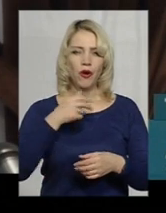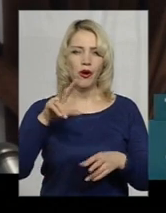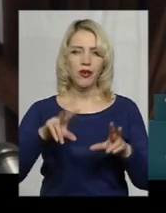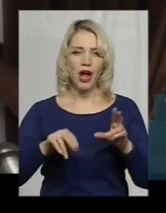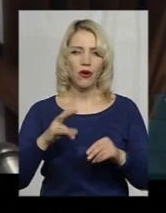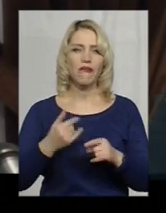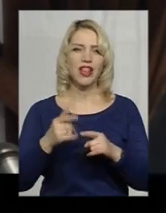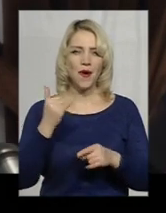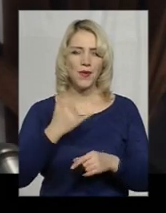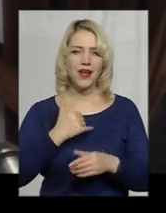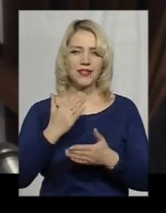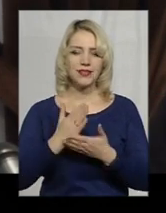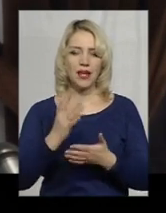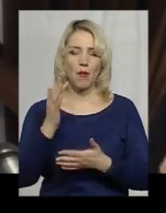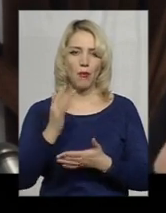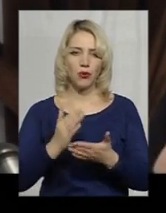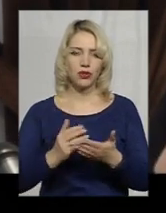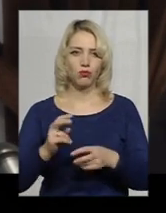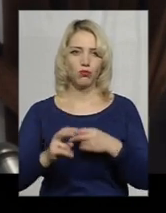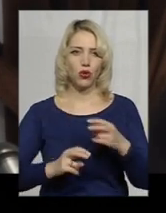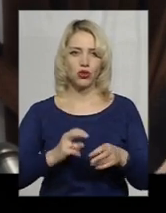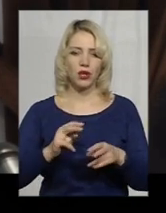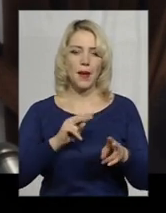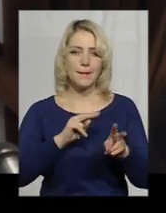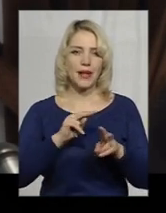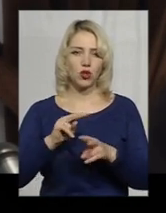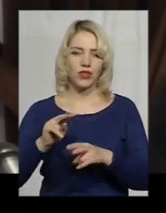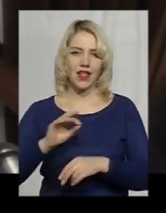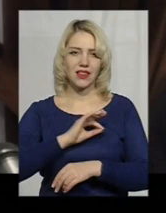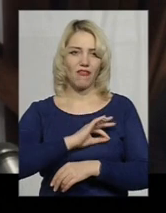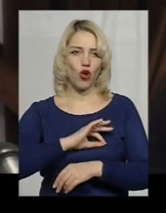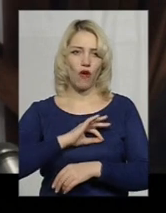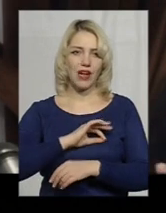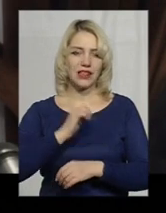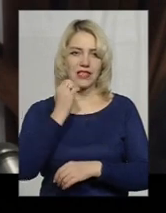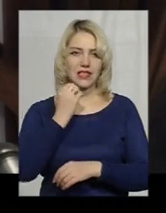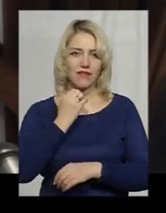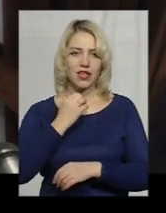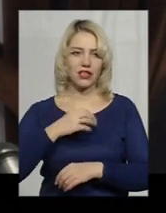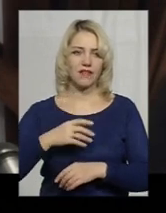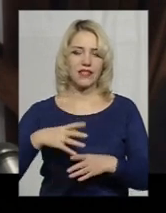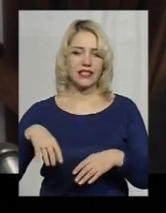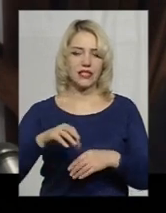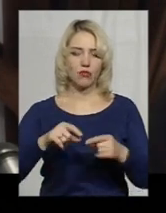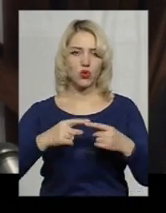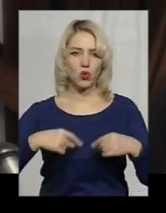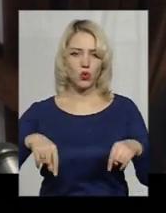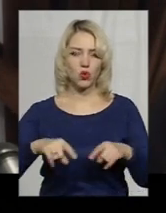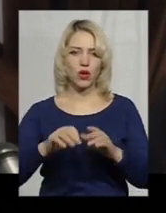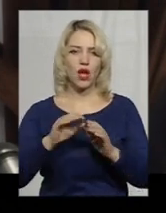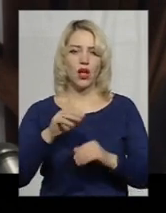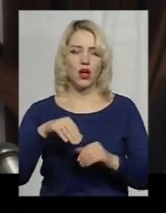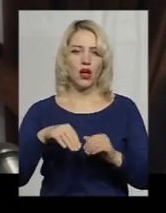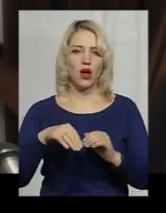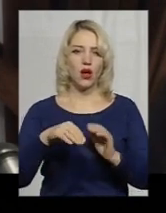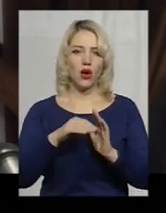нас є цілий пункт пошук патронатних вихователів завдяки всім структурам, громадах ОТГ.